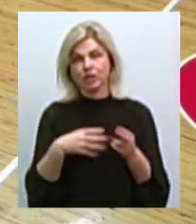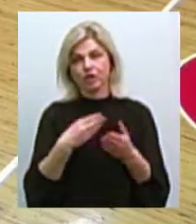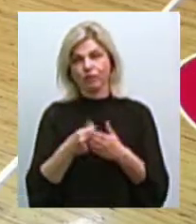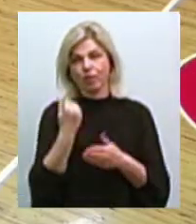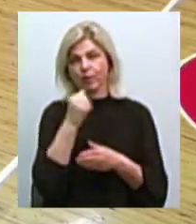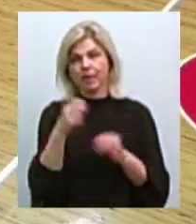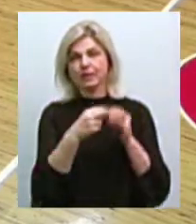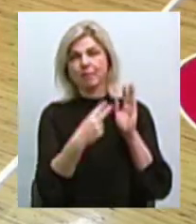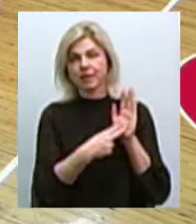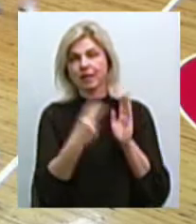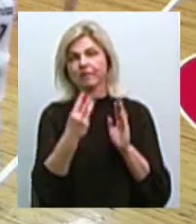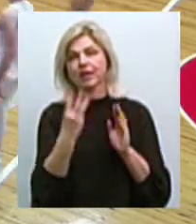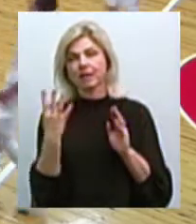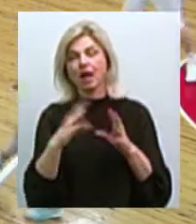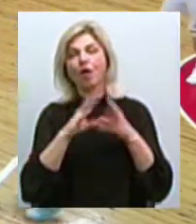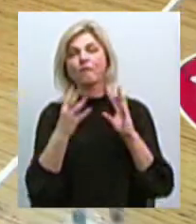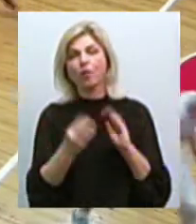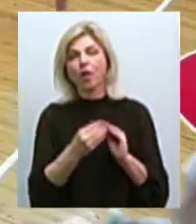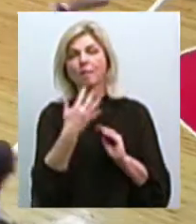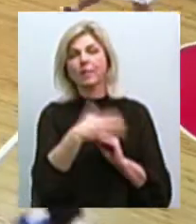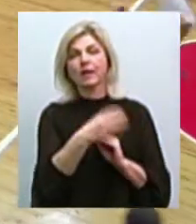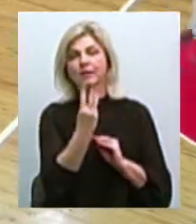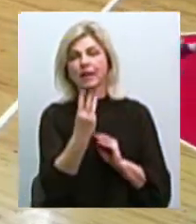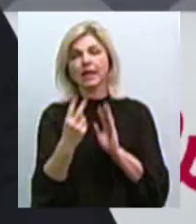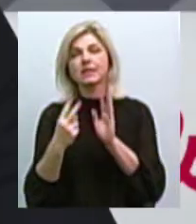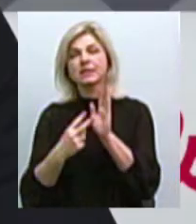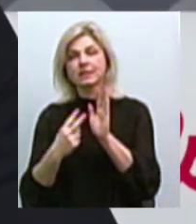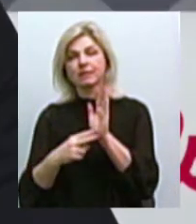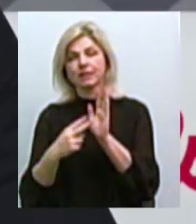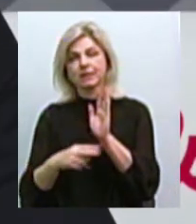17-23. Підсумковий рахунок матчу – 53-89.